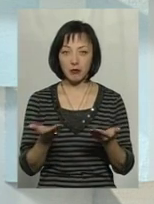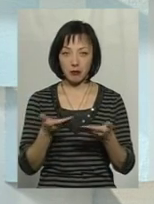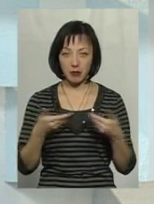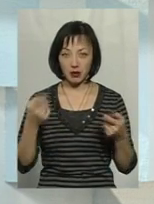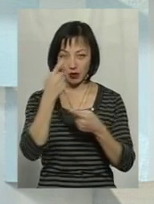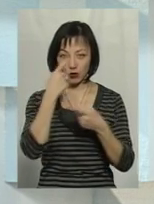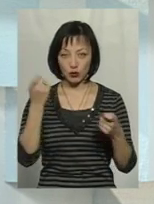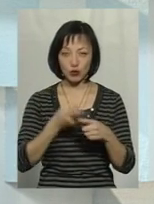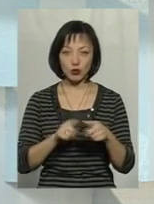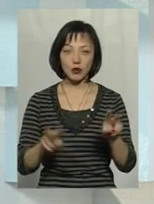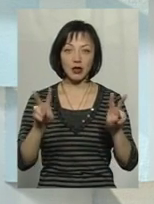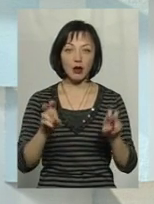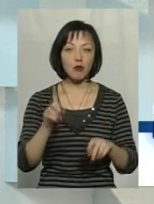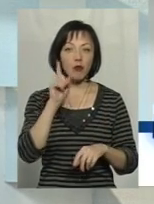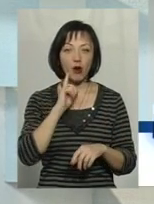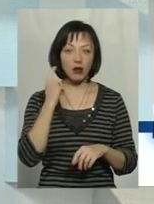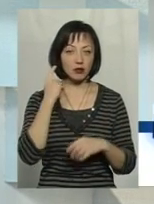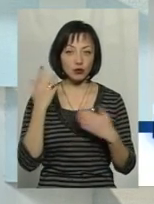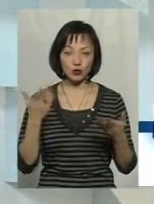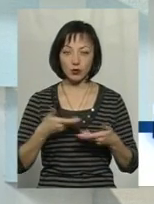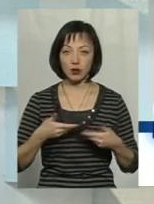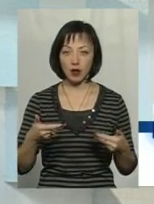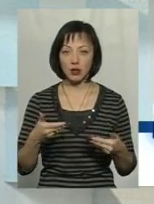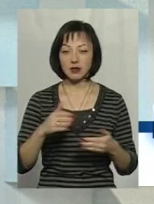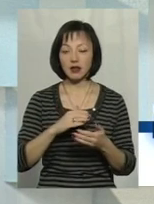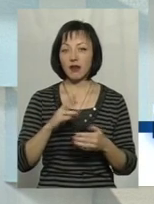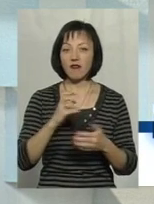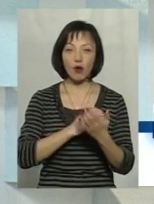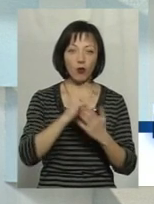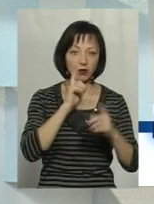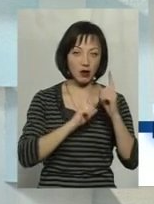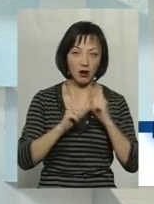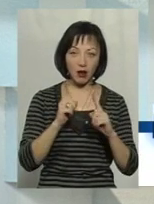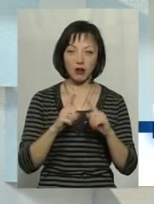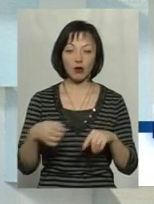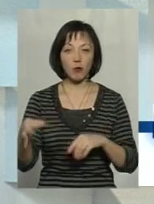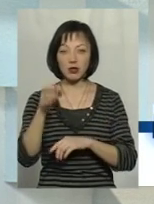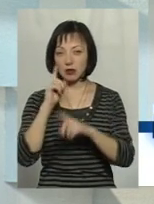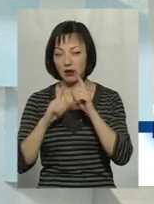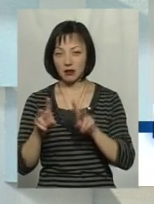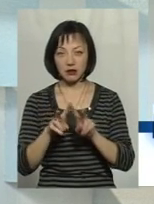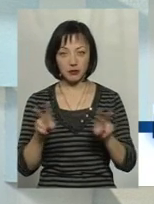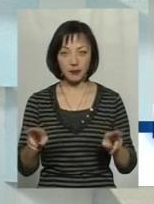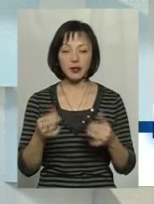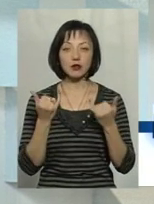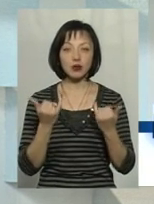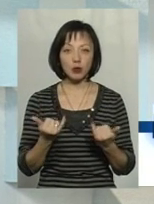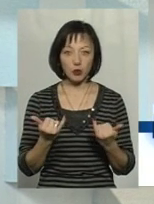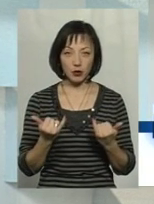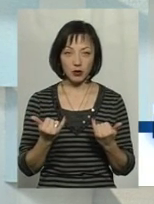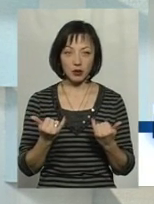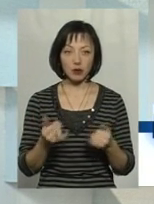на цю тему, поки ми ще не почути не в стінах Верховної Ради, не в стінах обласної ради. Сьогодні